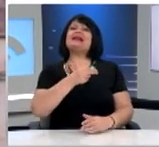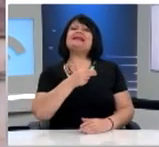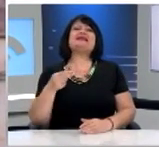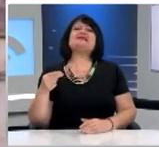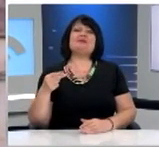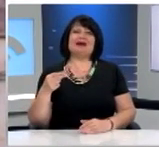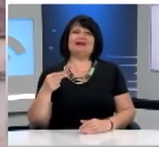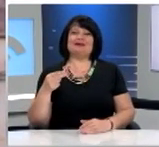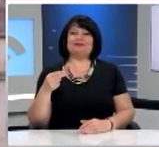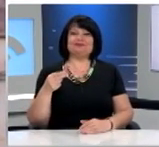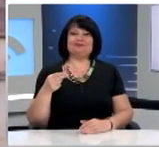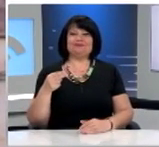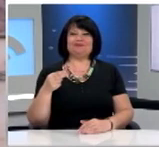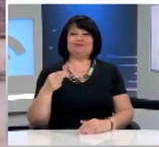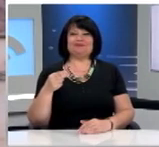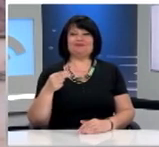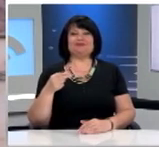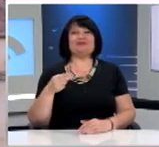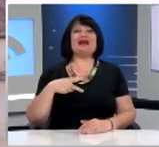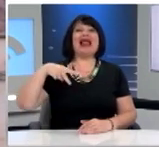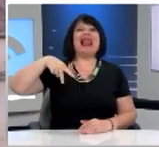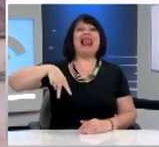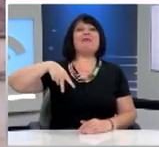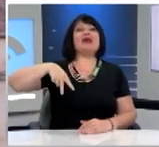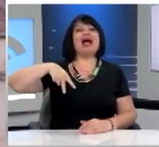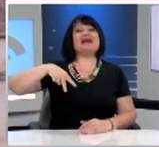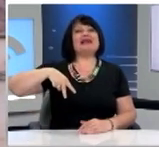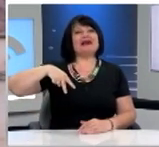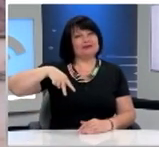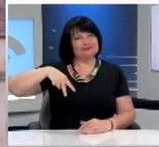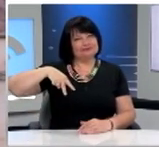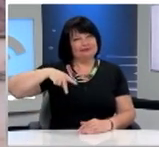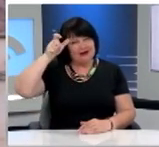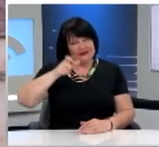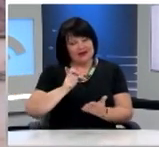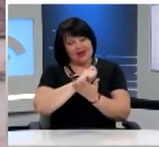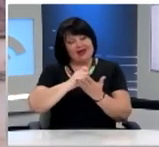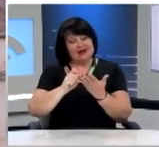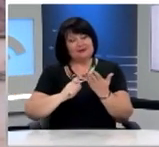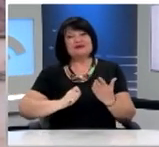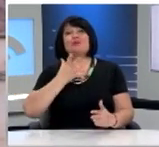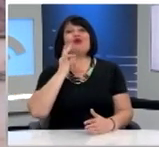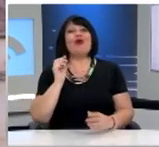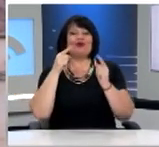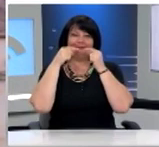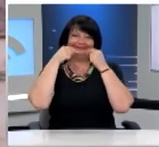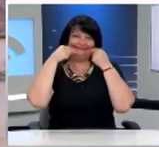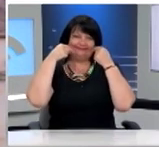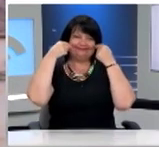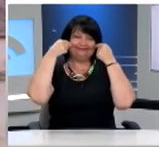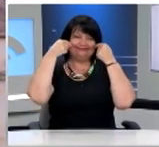Που έγραψε η κυρία Λαμπράκη Ότι ο λόγος που αυτό το χαμόγελο είναι